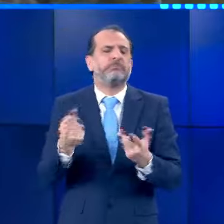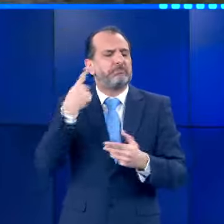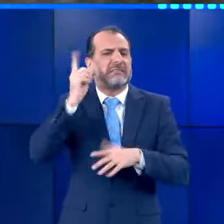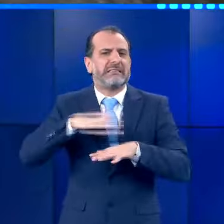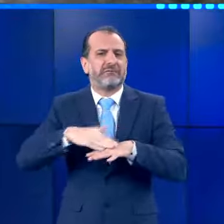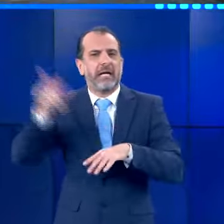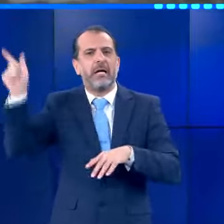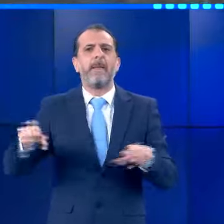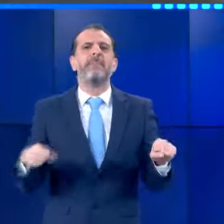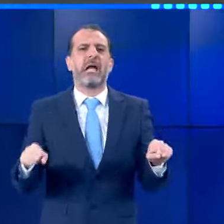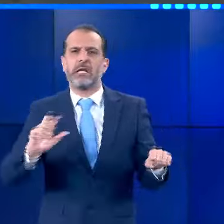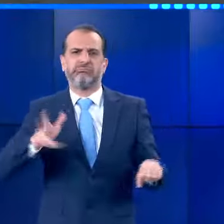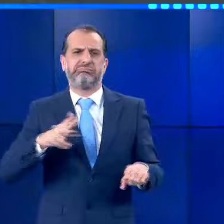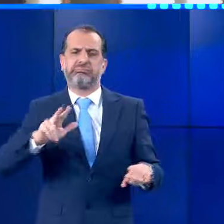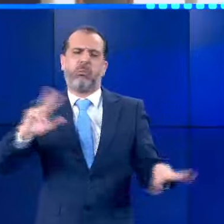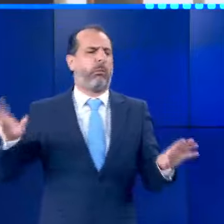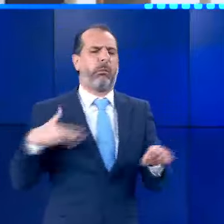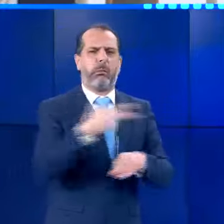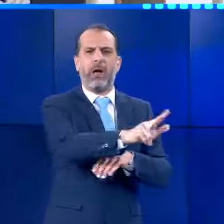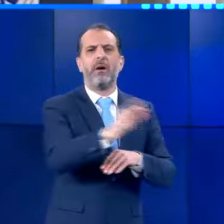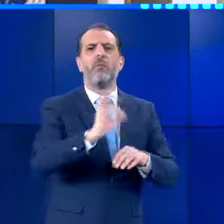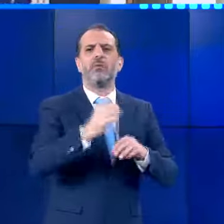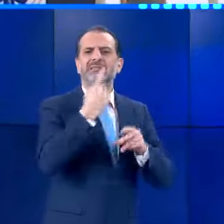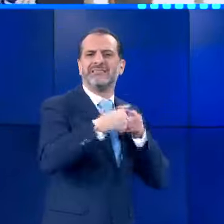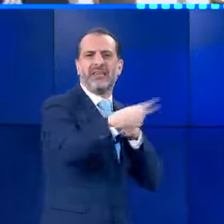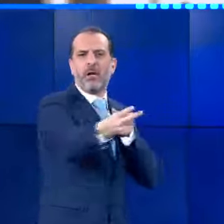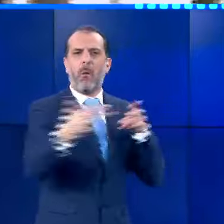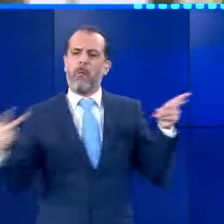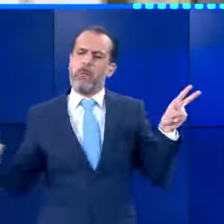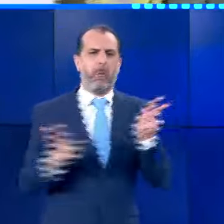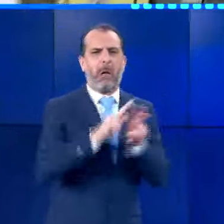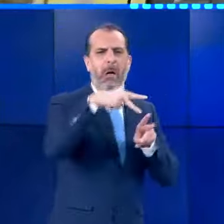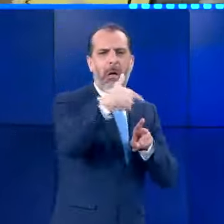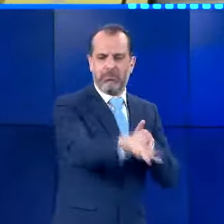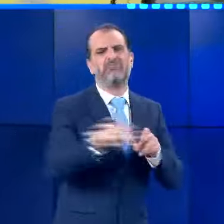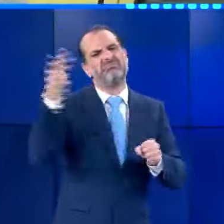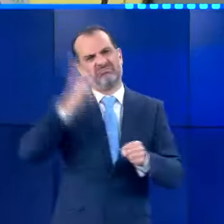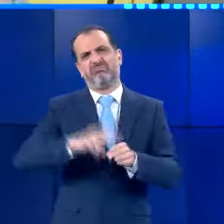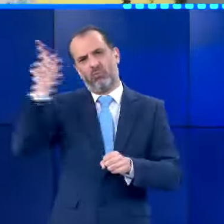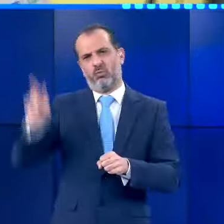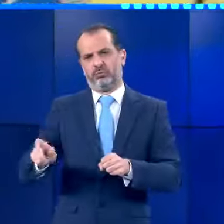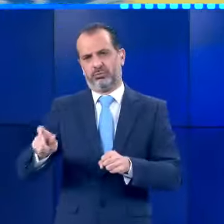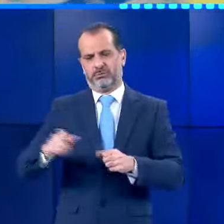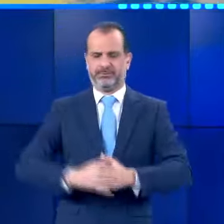λόγο έχασε τον έλεγχο της μηχανής του και έπεσε στις προστατευτικές μπάρες στην τοπική κοινότητα οροπού.